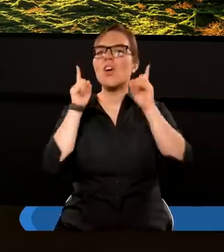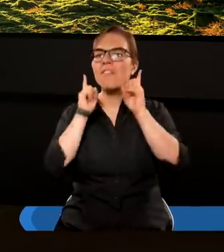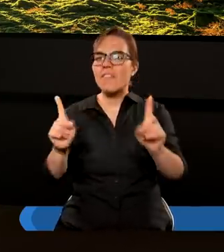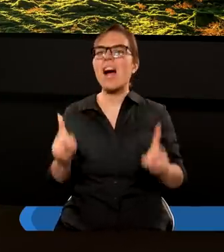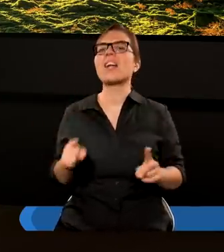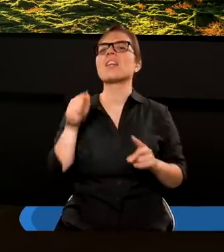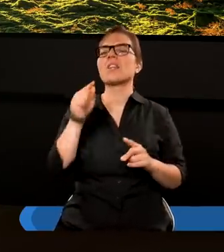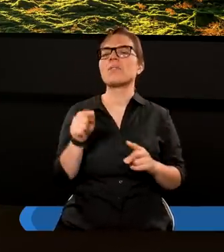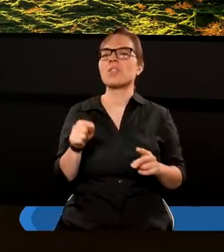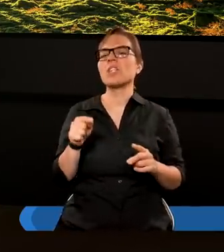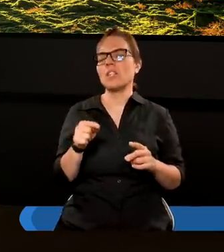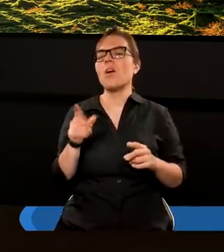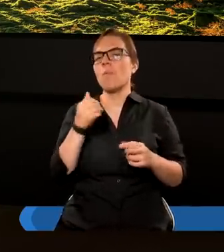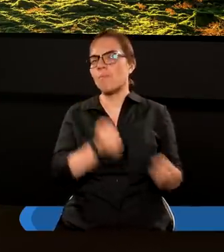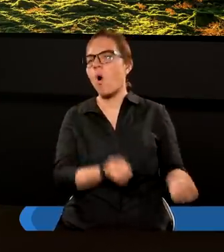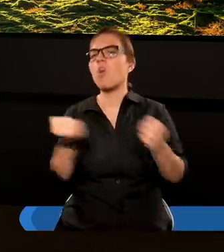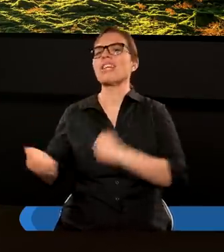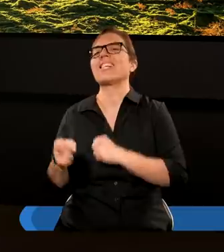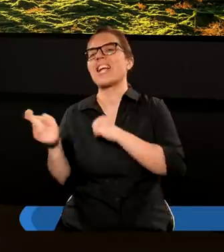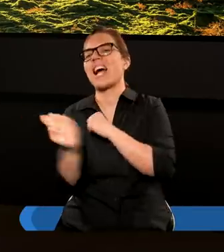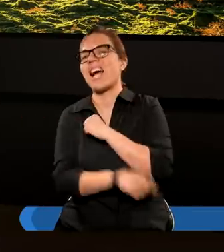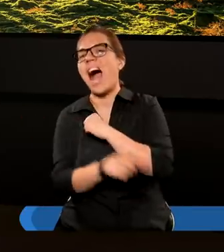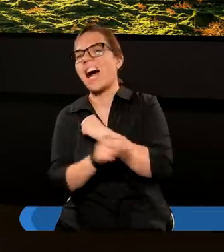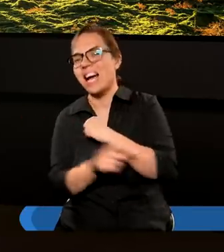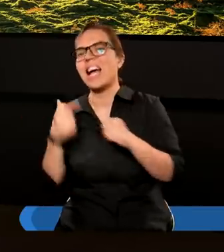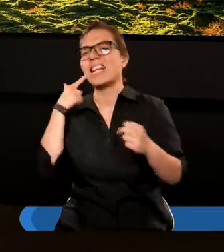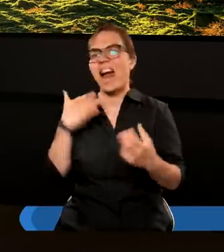też poniesie karę zasłużoną.